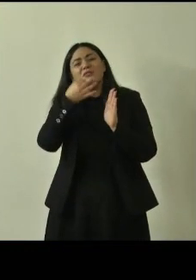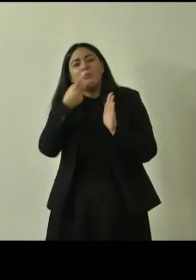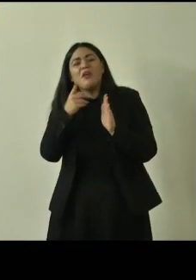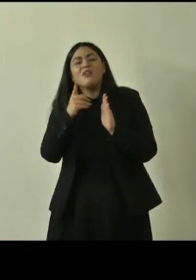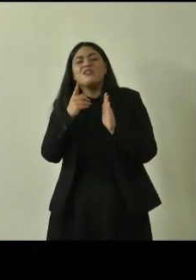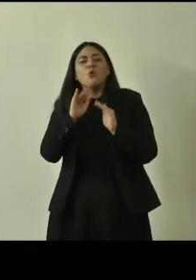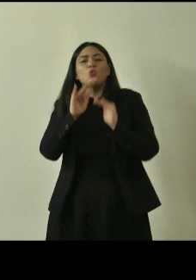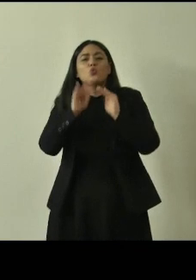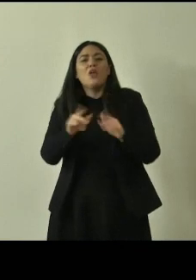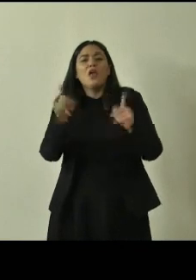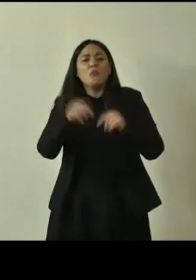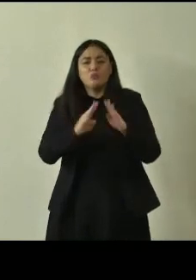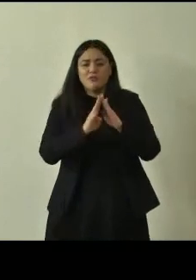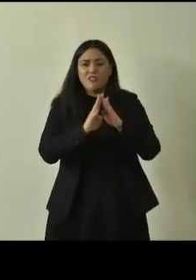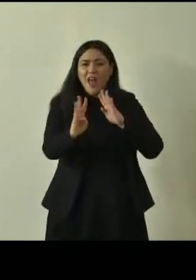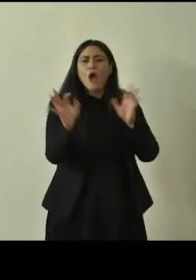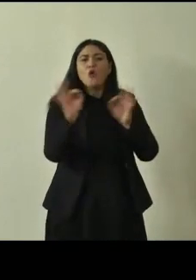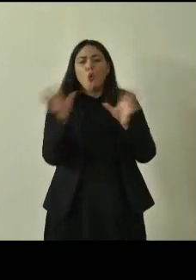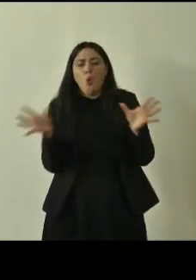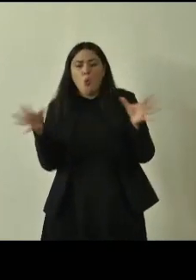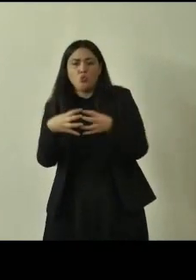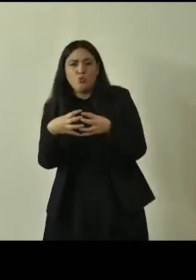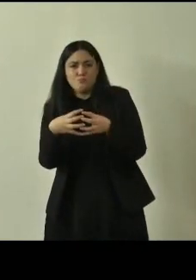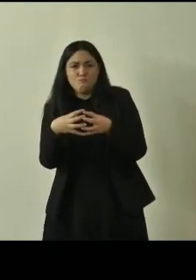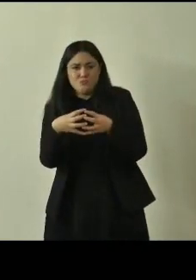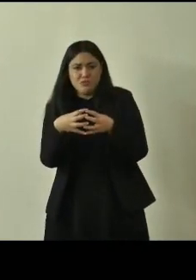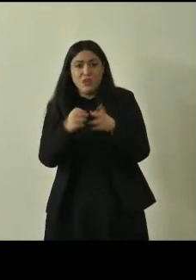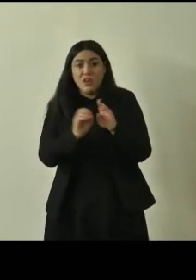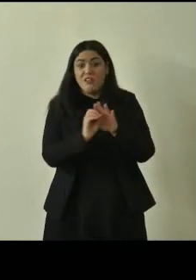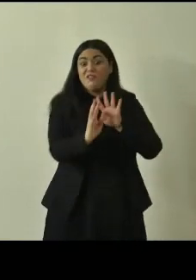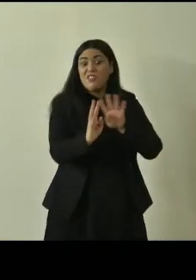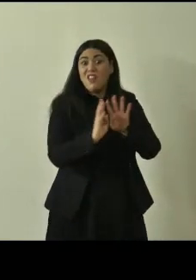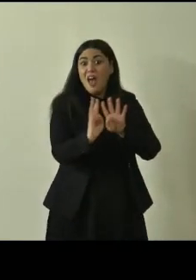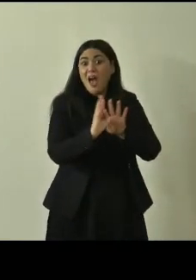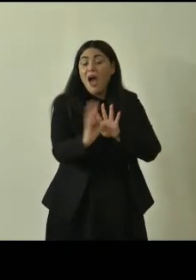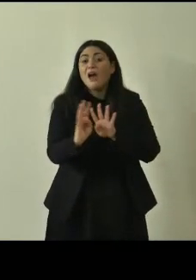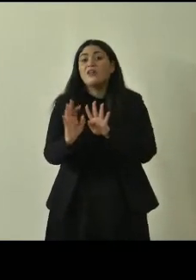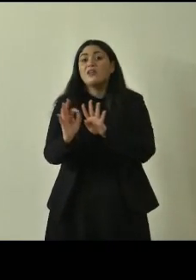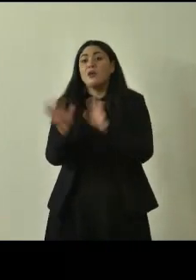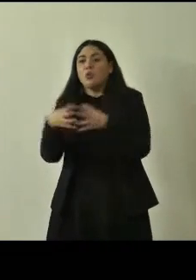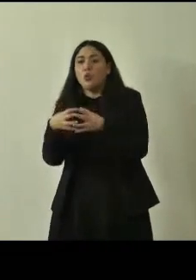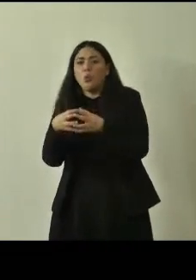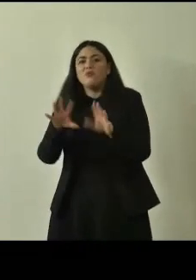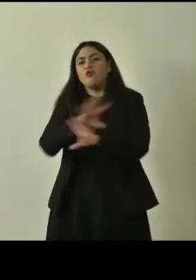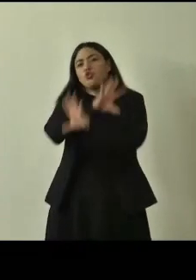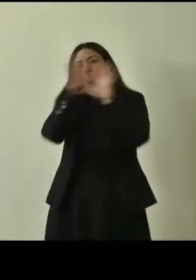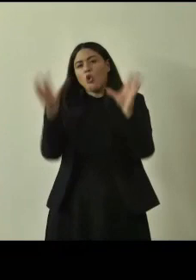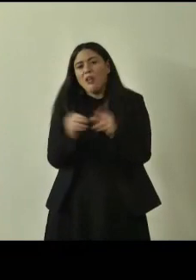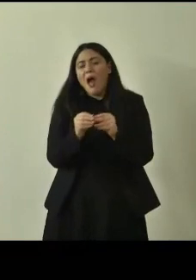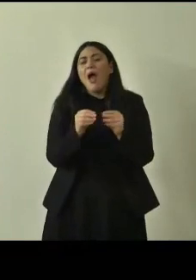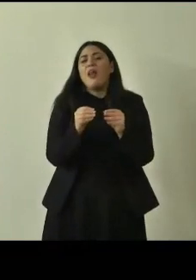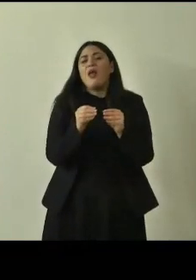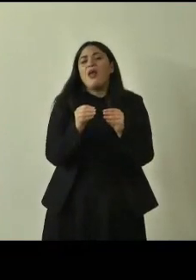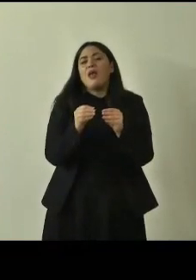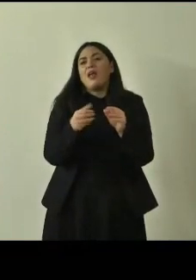i filari o i gruppi il filare pesa 1 ma magari 20 piantano quindi in realtà sono più di mille le piante tutelate